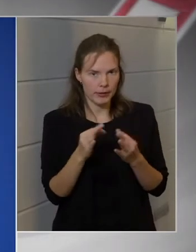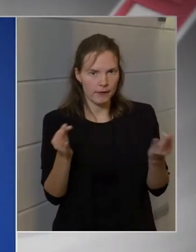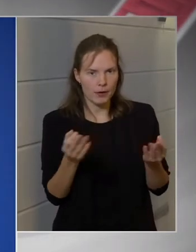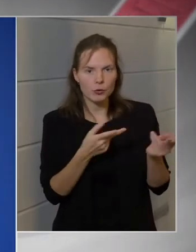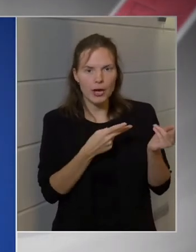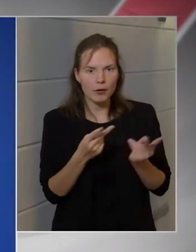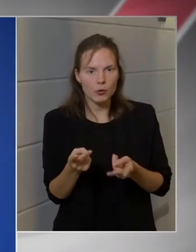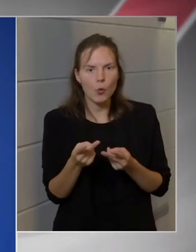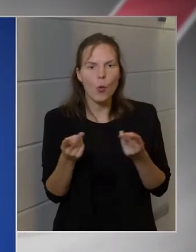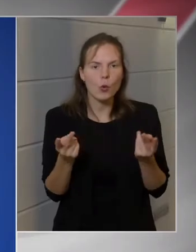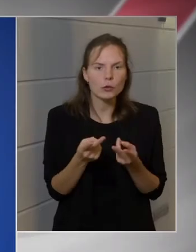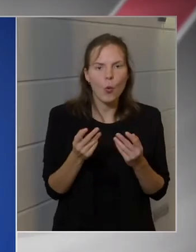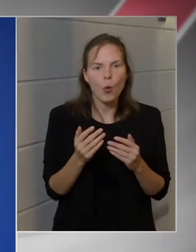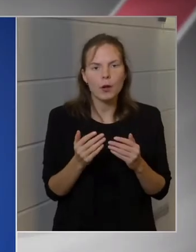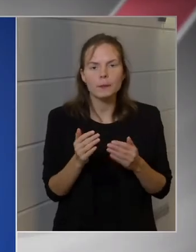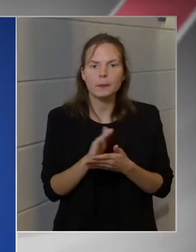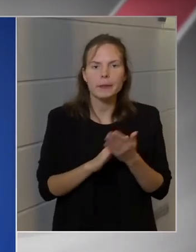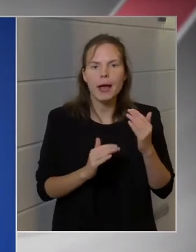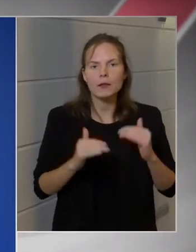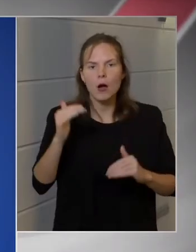hozzák, hogy hol, mekkora az oltottság?